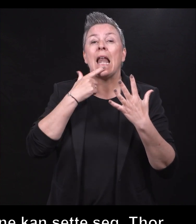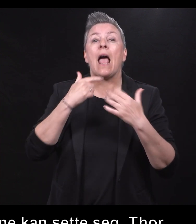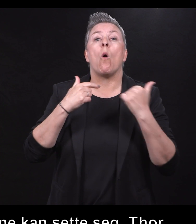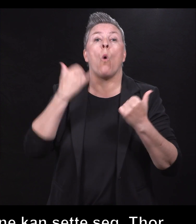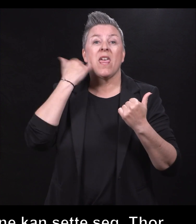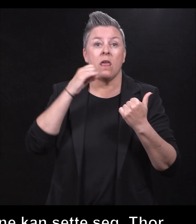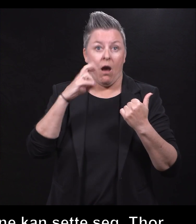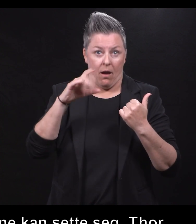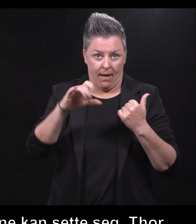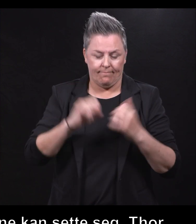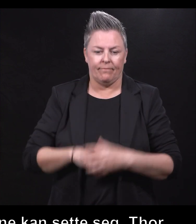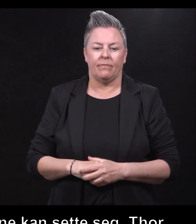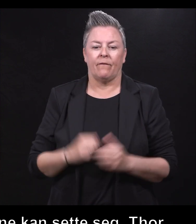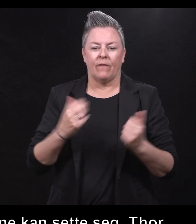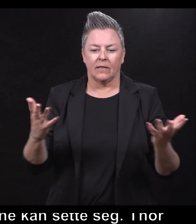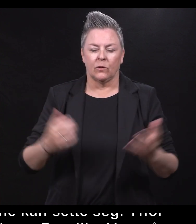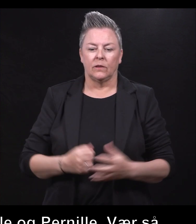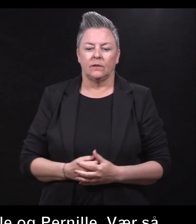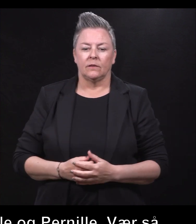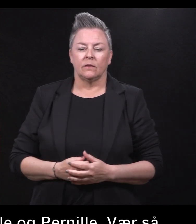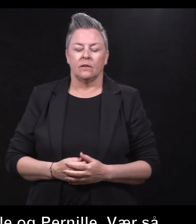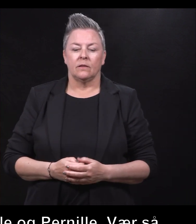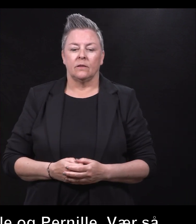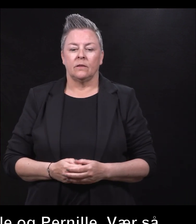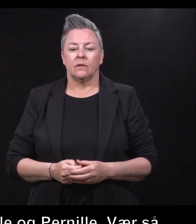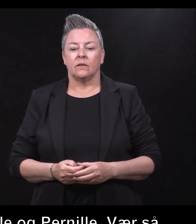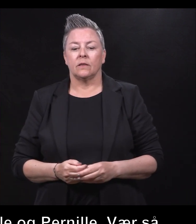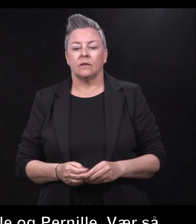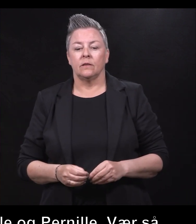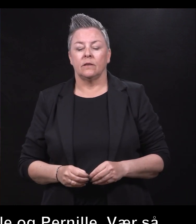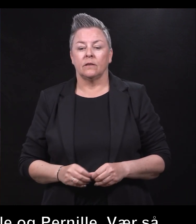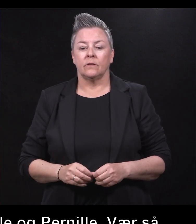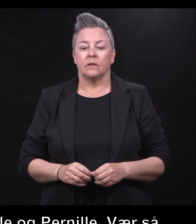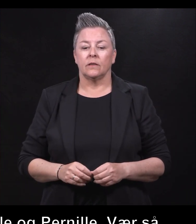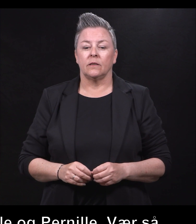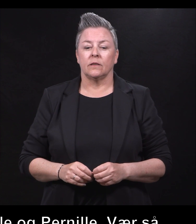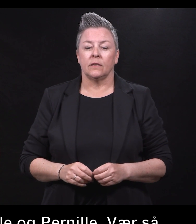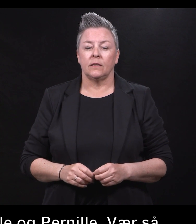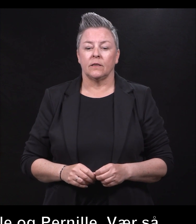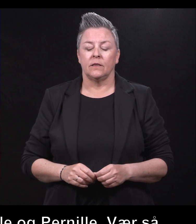Vær så god. Bare komme opp og setter etter hvert som stolene kommer.